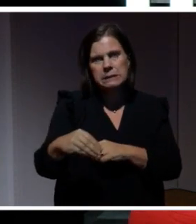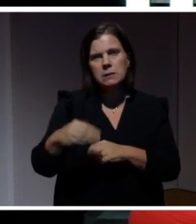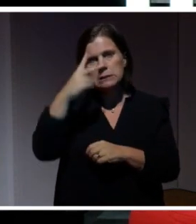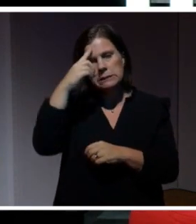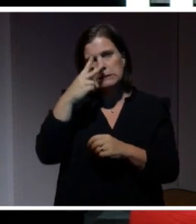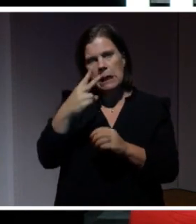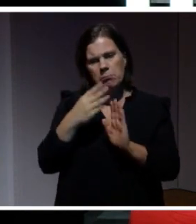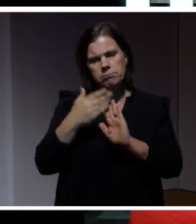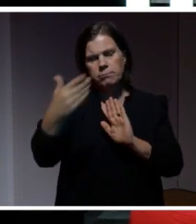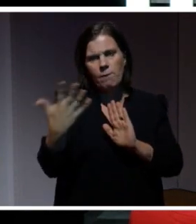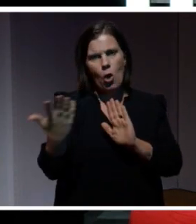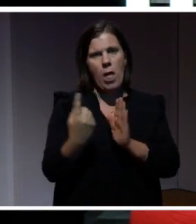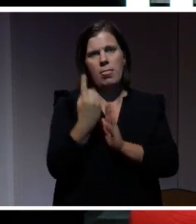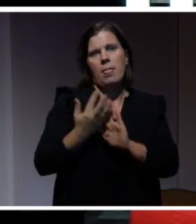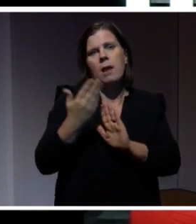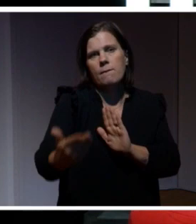konsekvenserna faktiskt kan se ut.